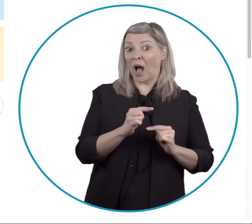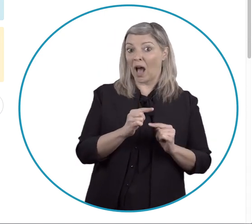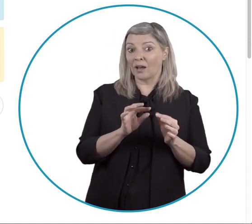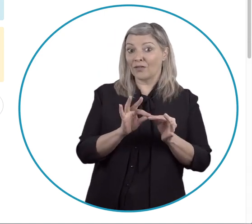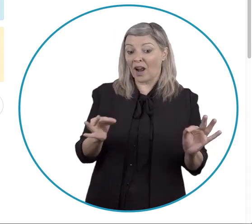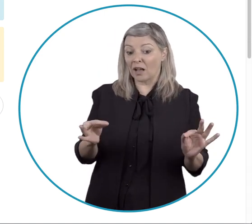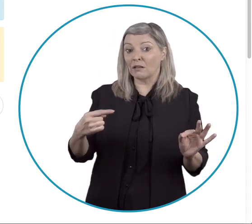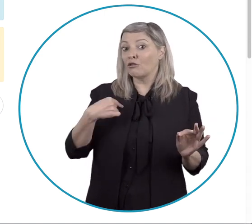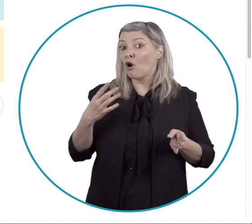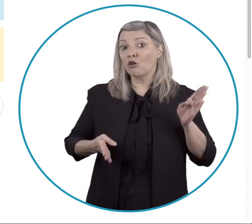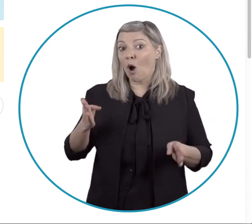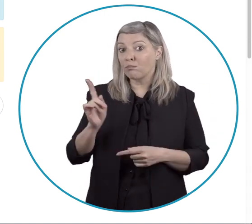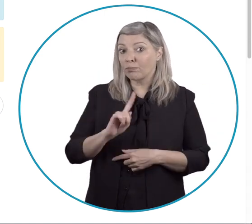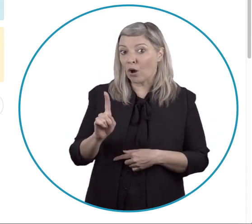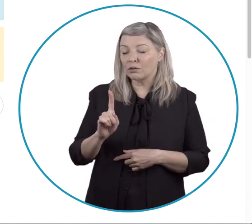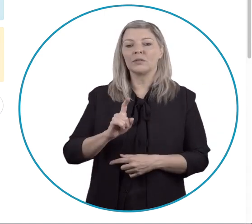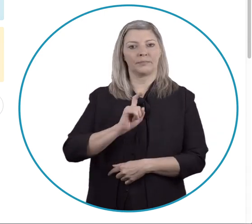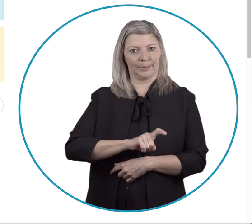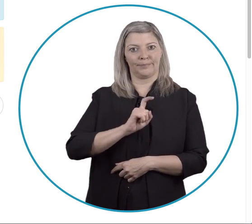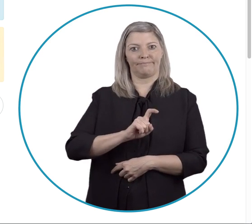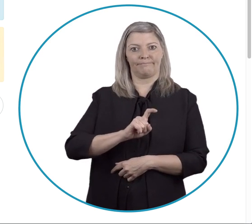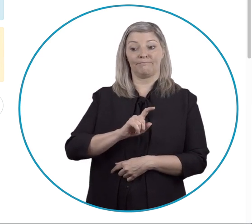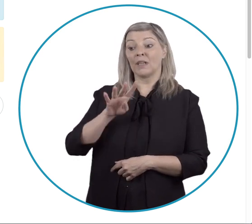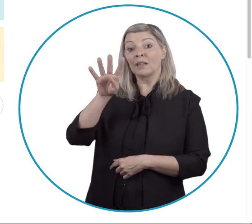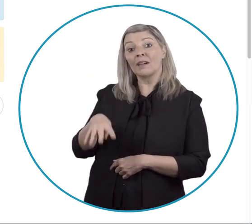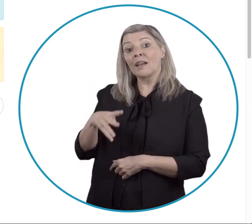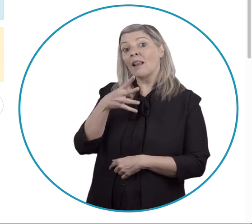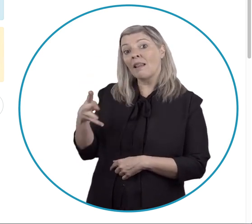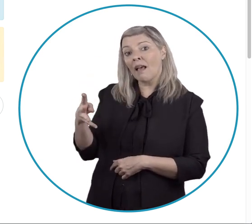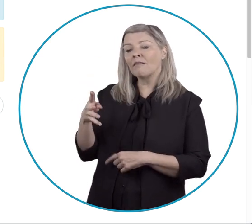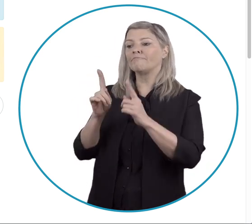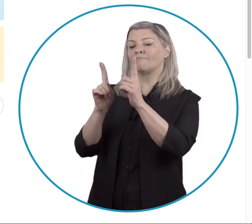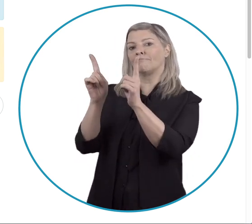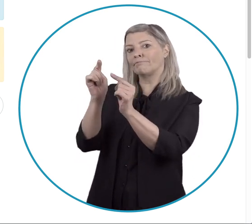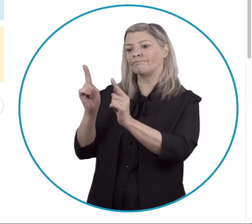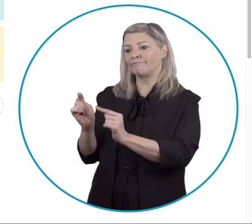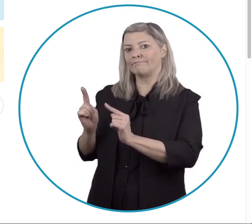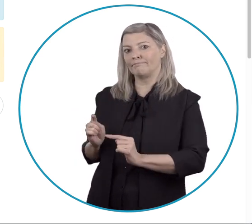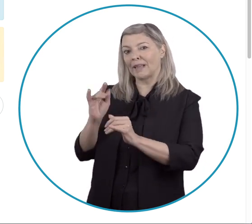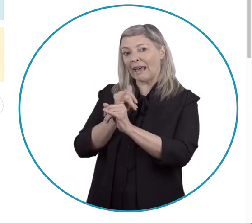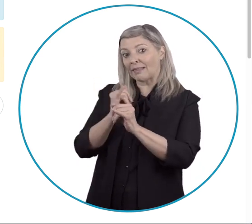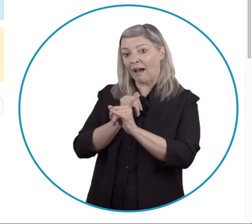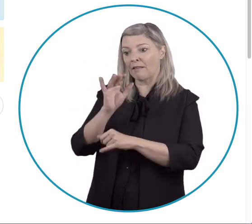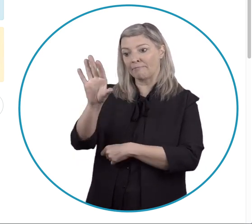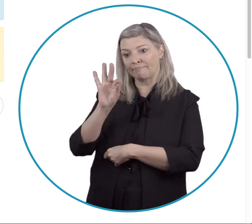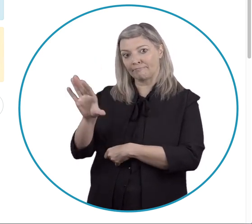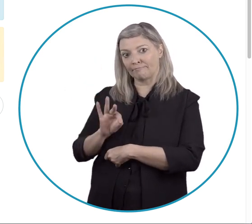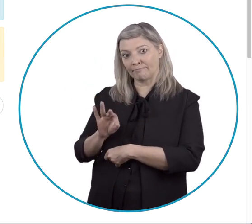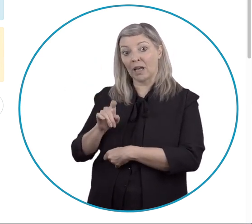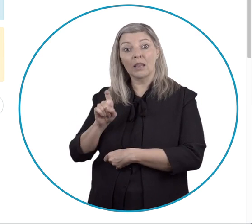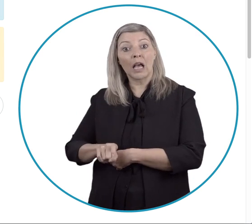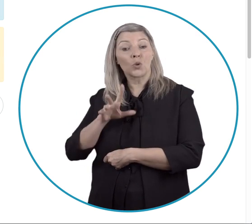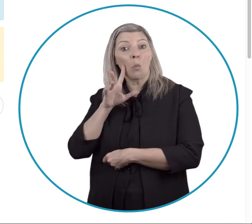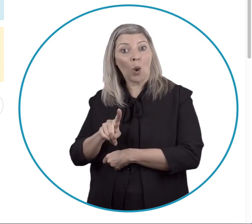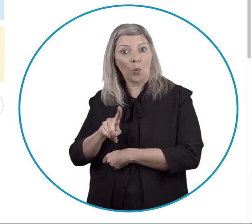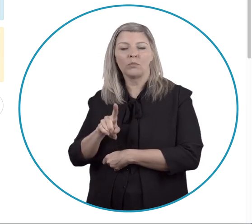telefono Clicca sul quadratino per verificare che non sei un robot Seleziona le immagini che contengono il dettaglio